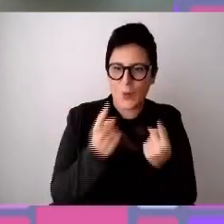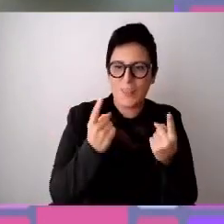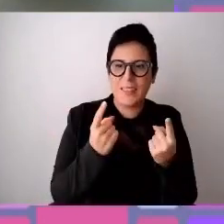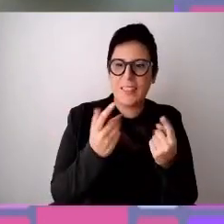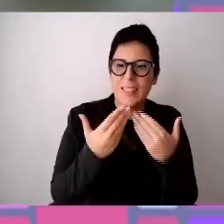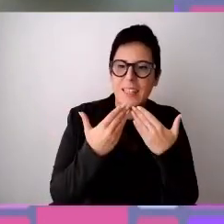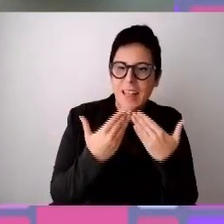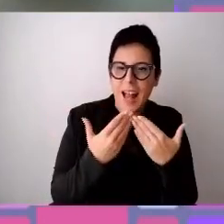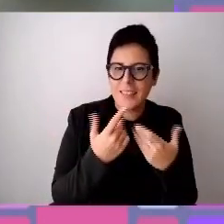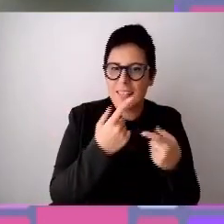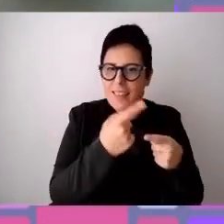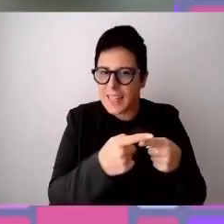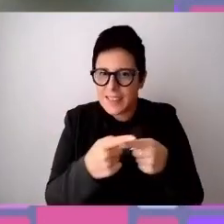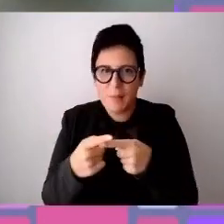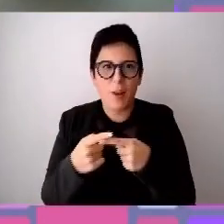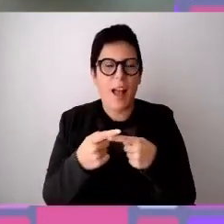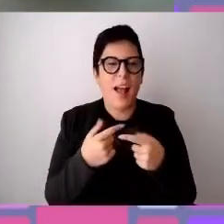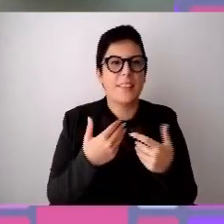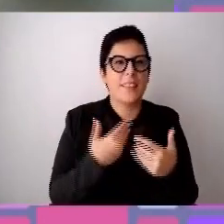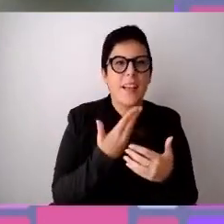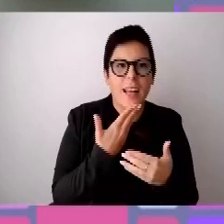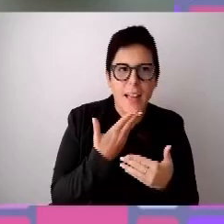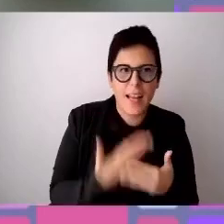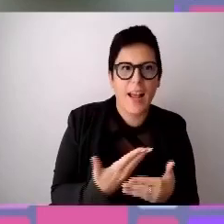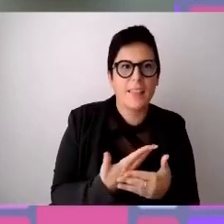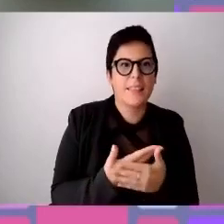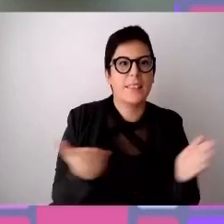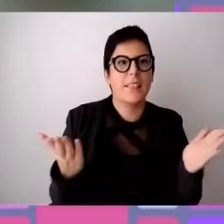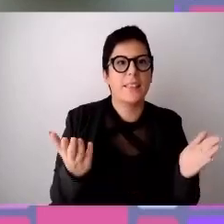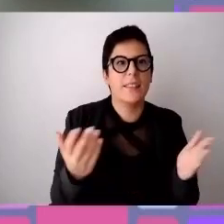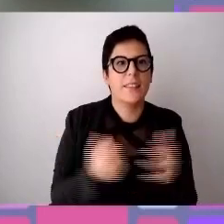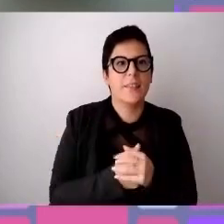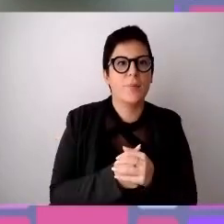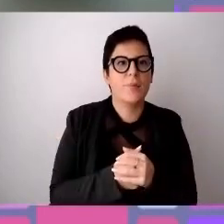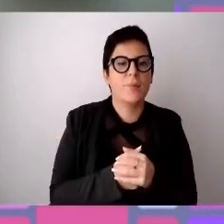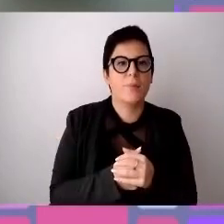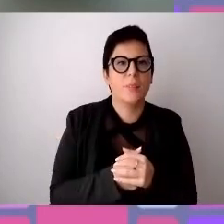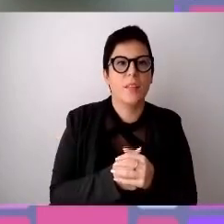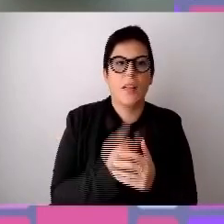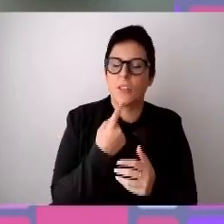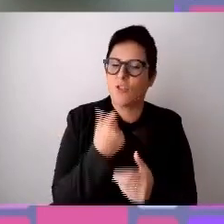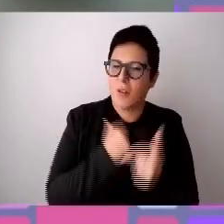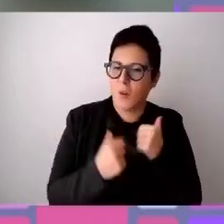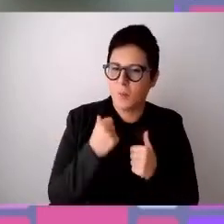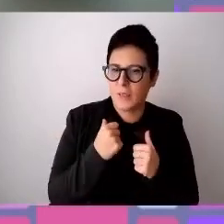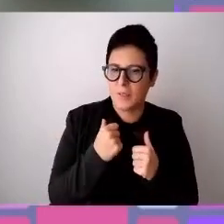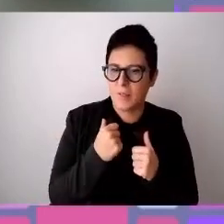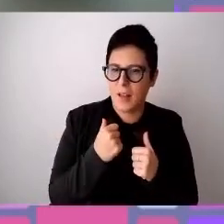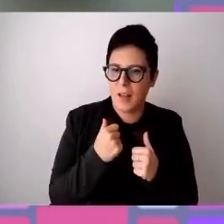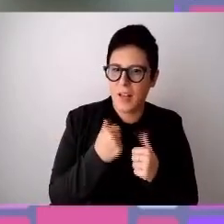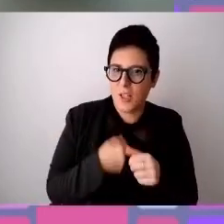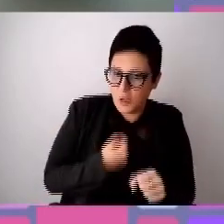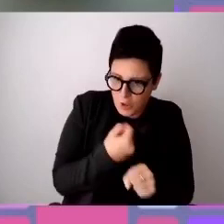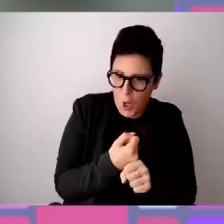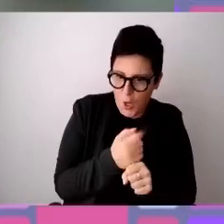testimonianze grazie a tutti per portare le vostre storie come dicevo prima è importante parlare delle proprie storie